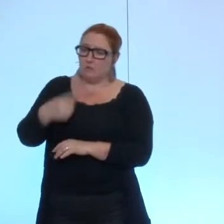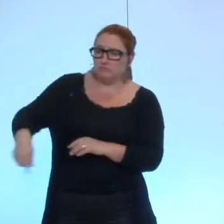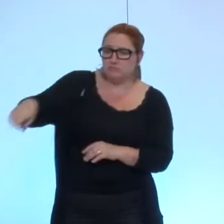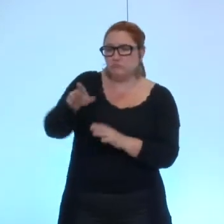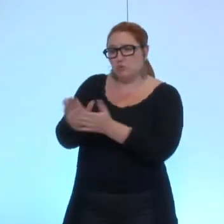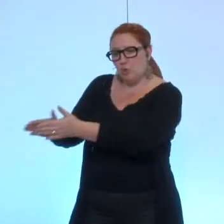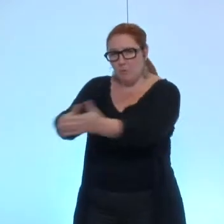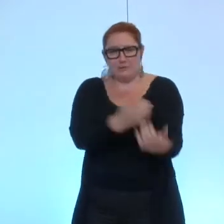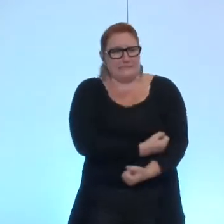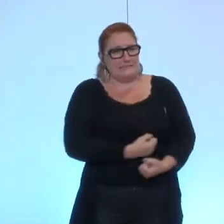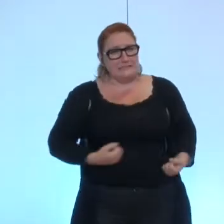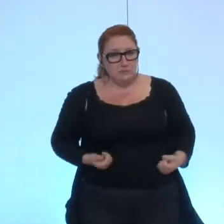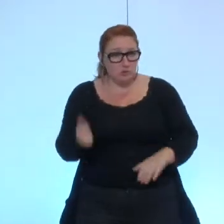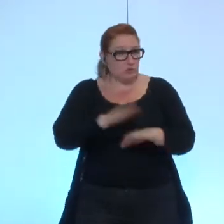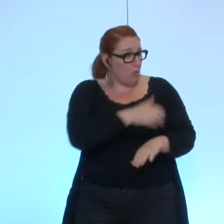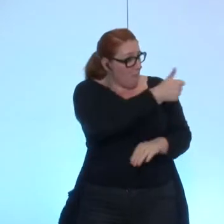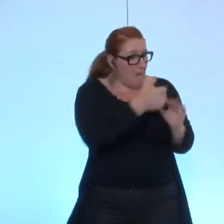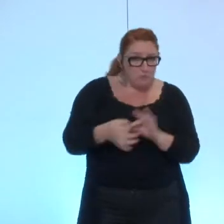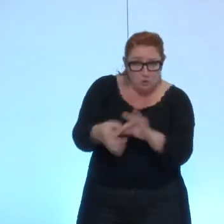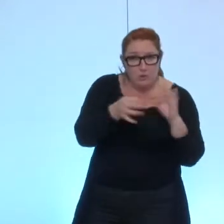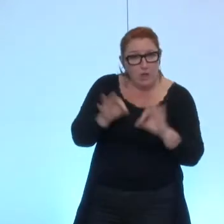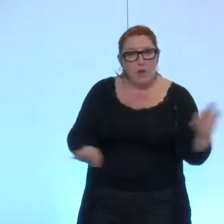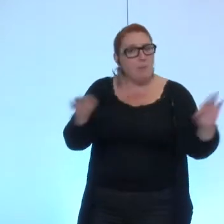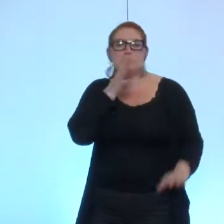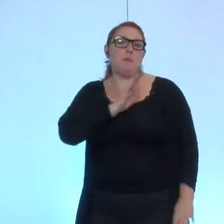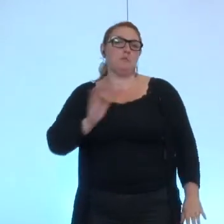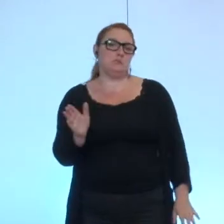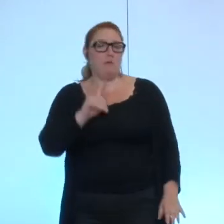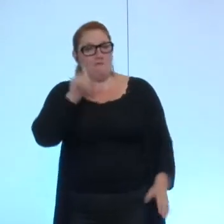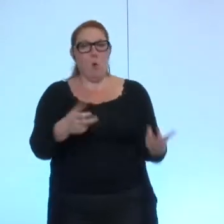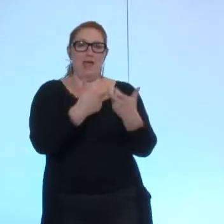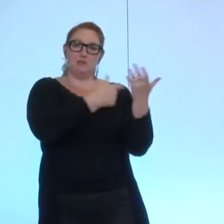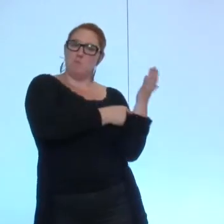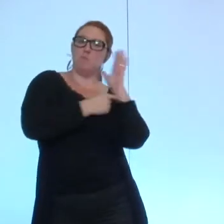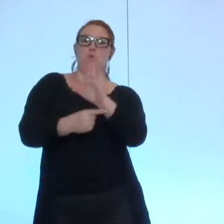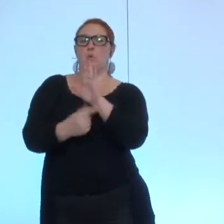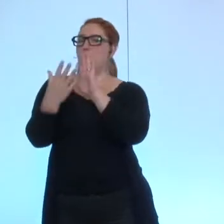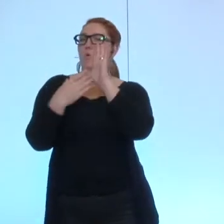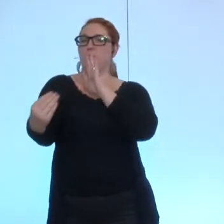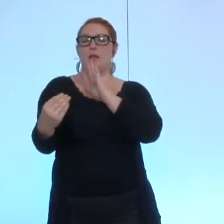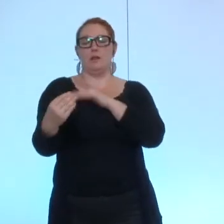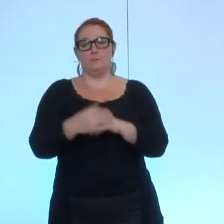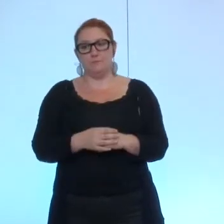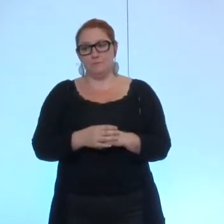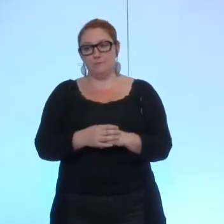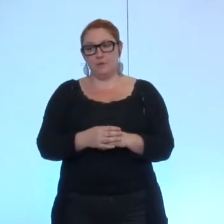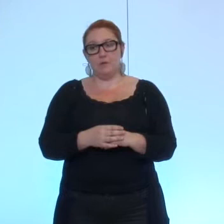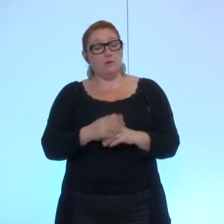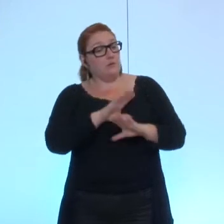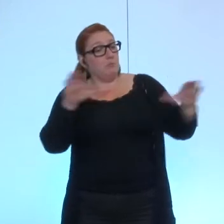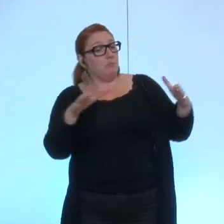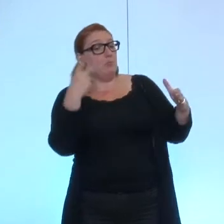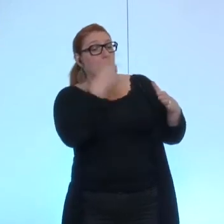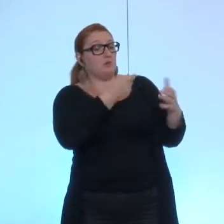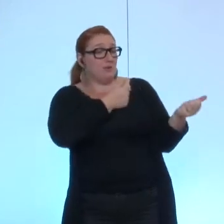sans vous-même être solidaires. Vous devriez montrer l'exemple, ce que vous ne faites pas, en offrant un cadeau à votre majorité. Plus